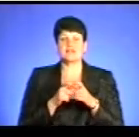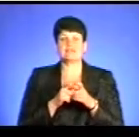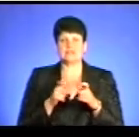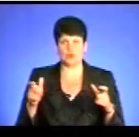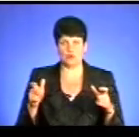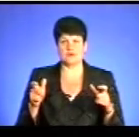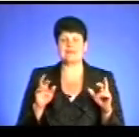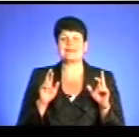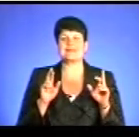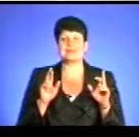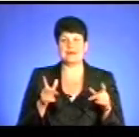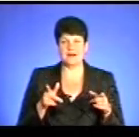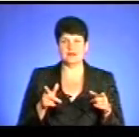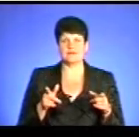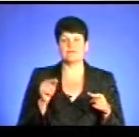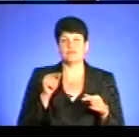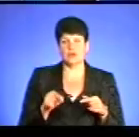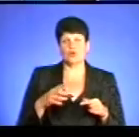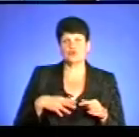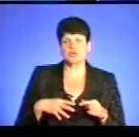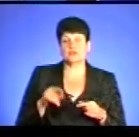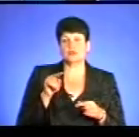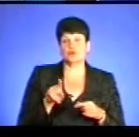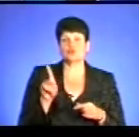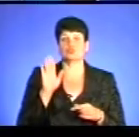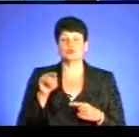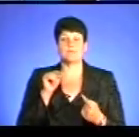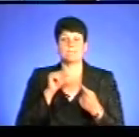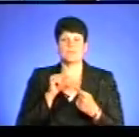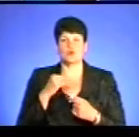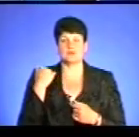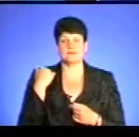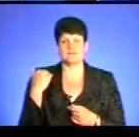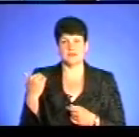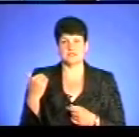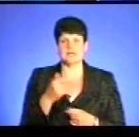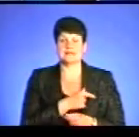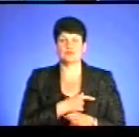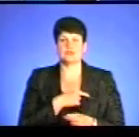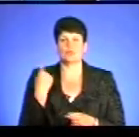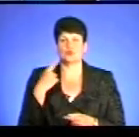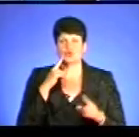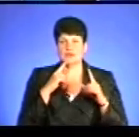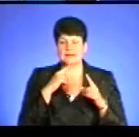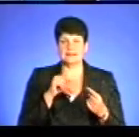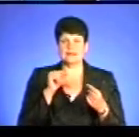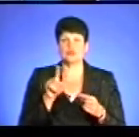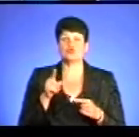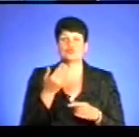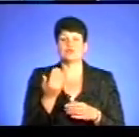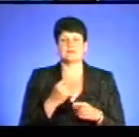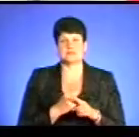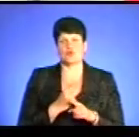І чи ви очікуєте того, що буде проти вас також і проти навіть депутатів обласної ради негатив, що ну чому ж ви нам